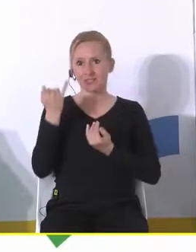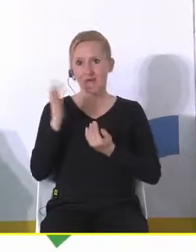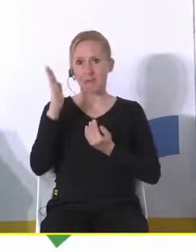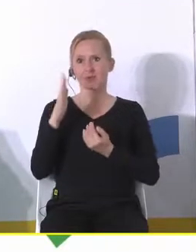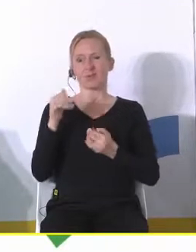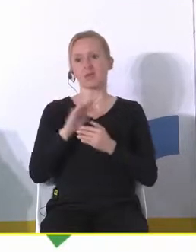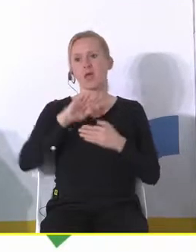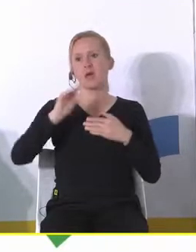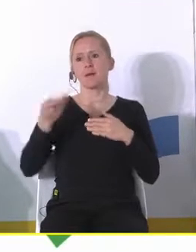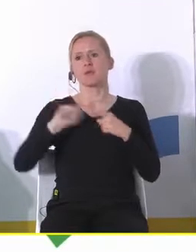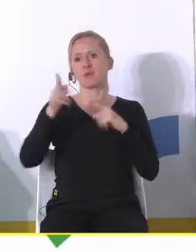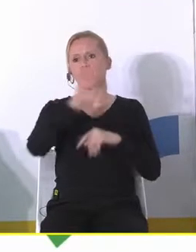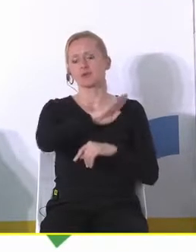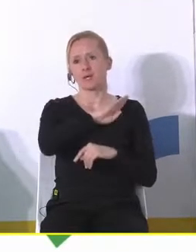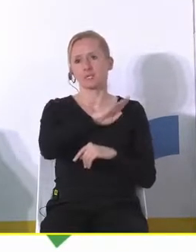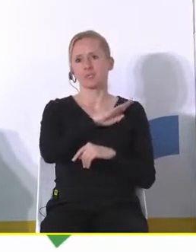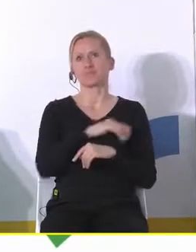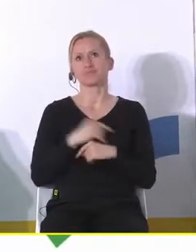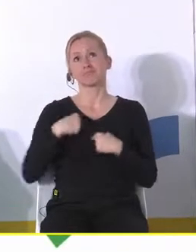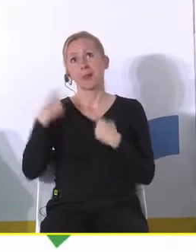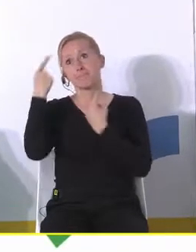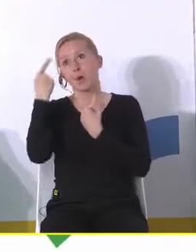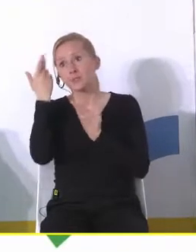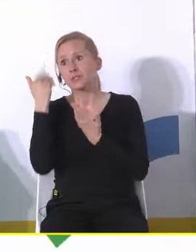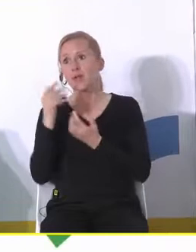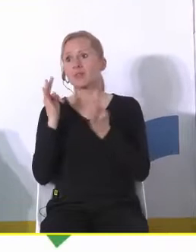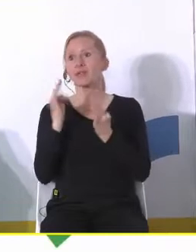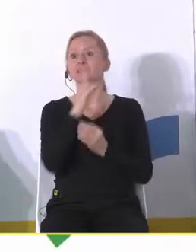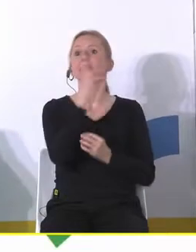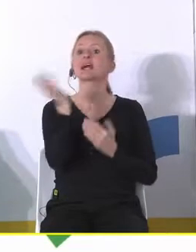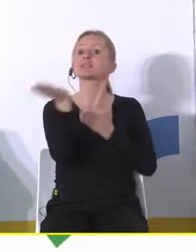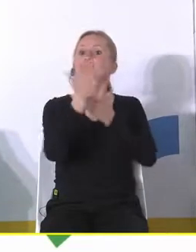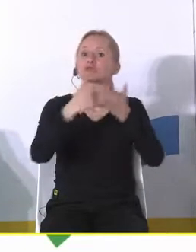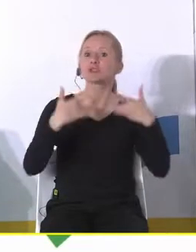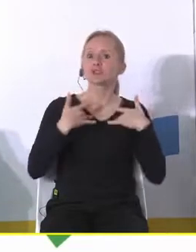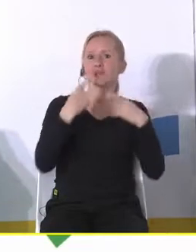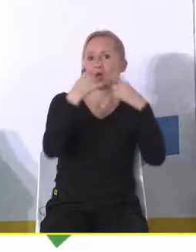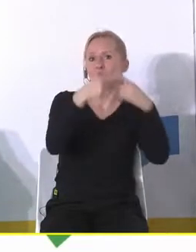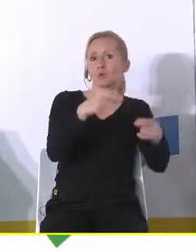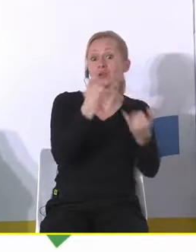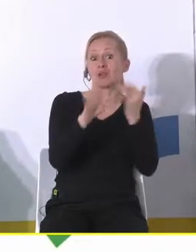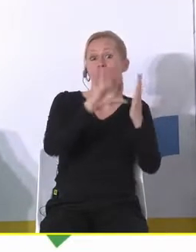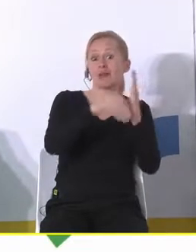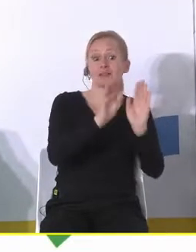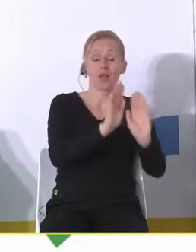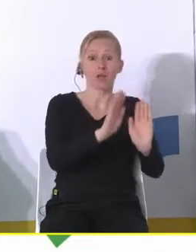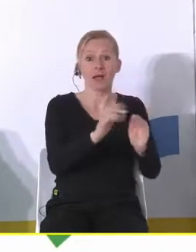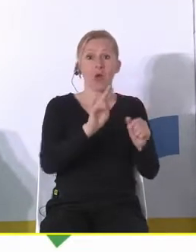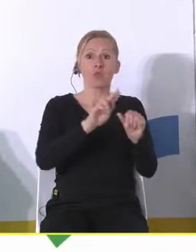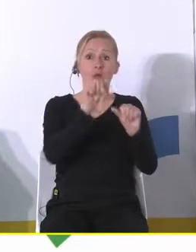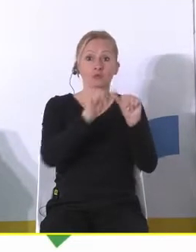owdowienia i musimy sobie uświadomić że każda z tych faz jest tak naprawdę krótka jeżeli miasta zadbają o